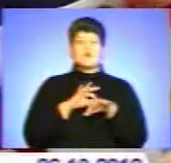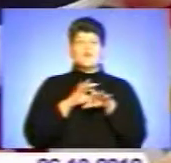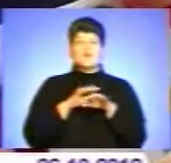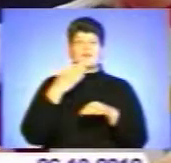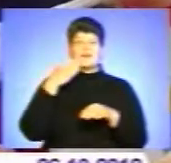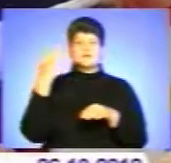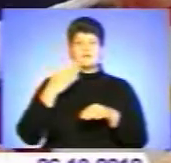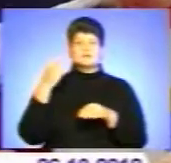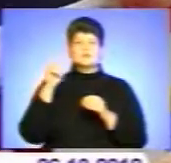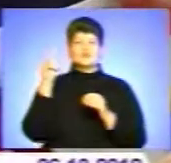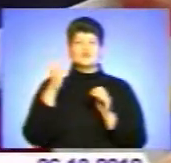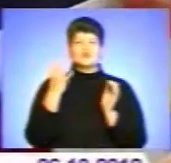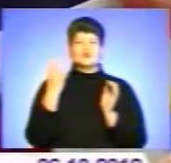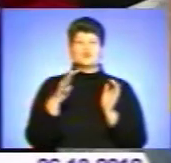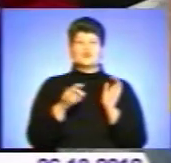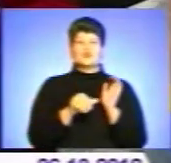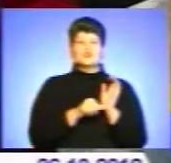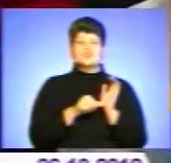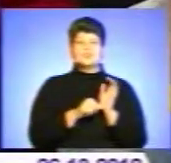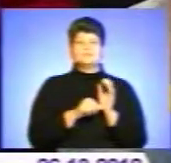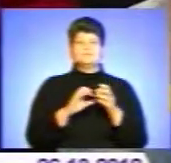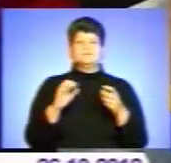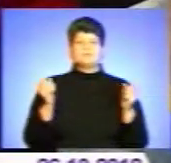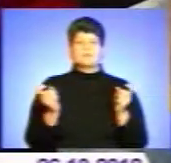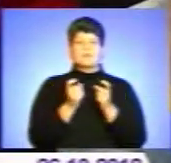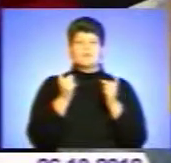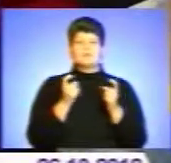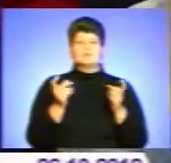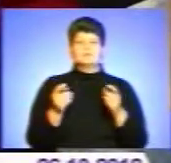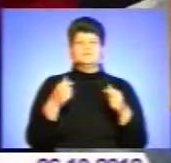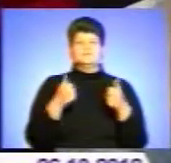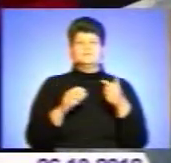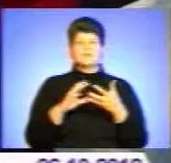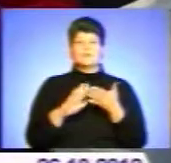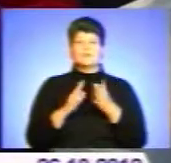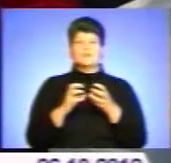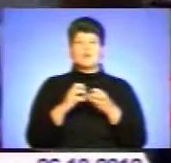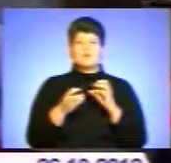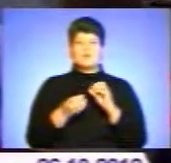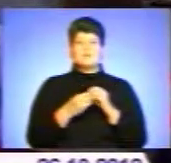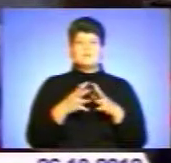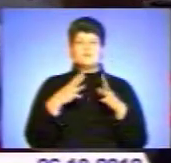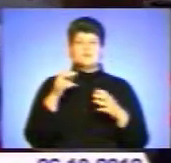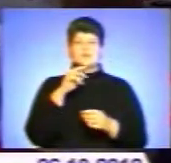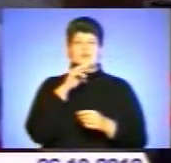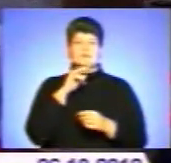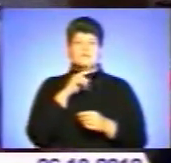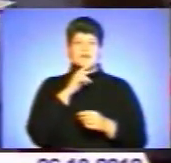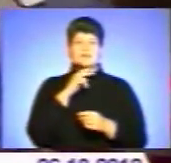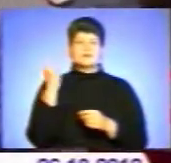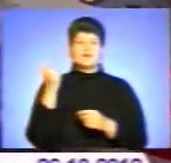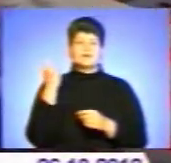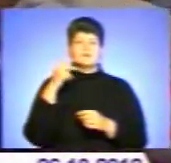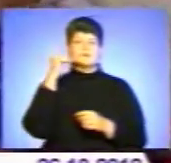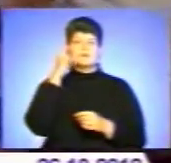146 інцидентів у 24 областях України, найбільше у Чернівецькій, Харківській областях і Києві.